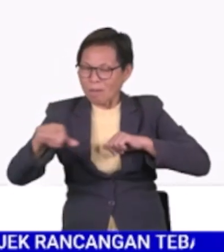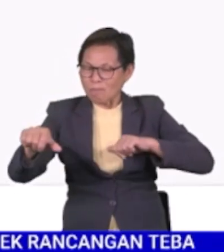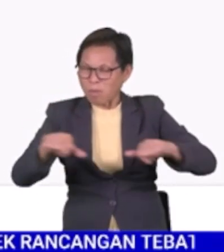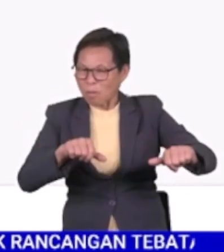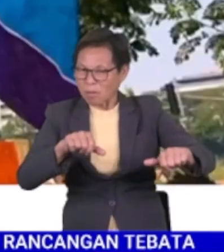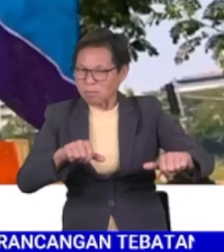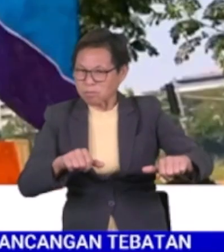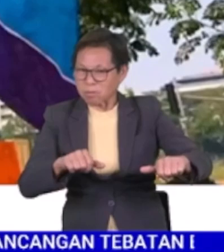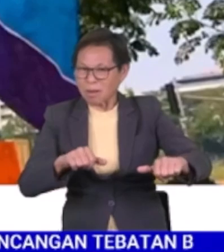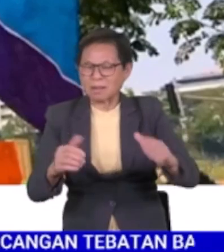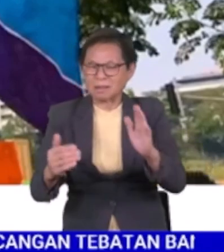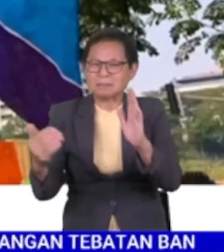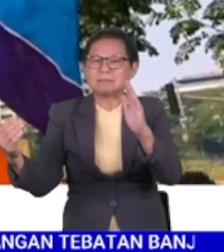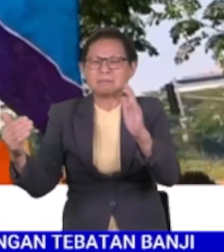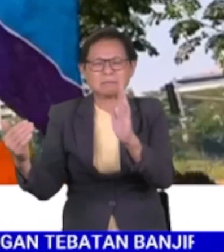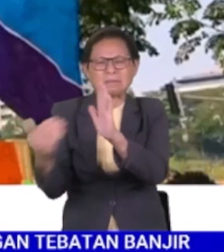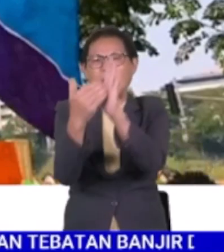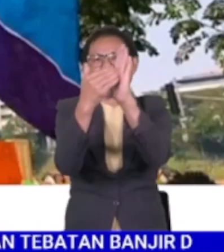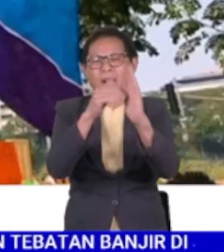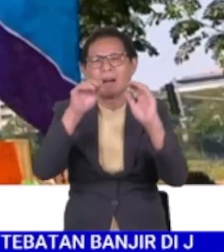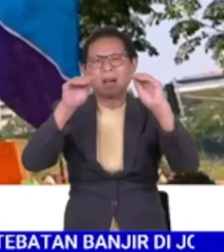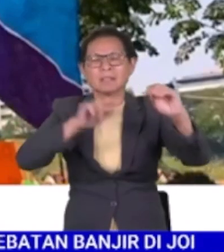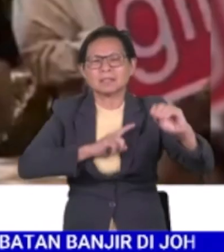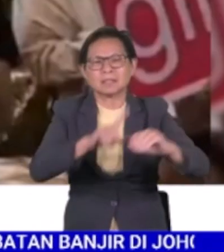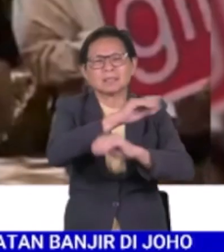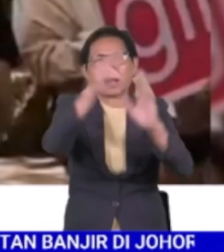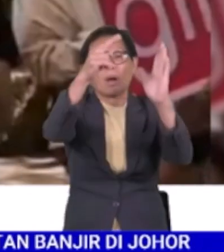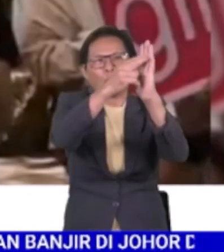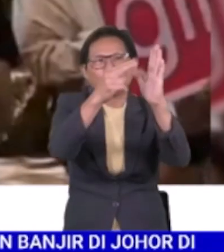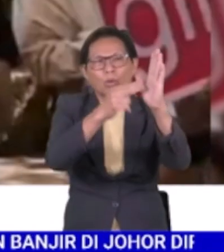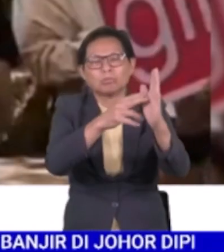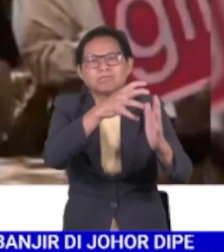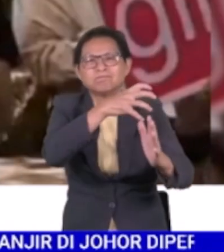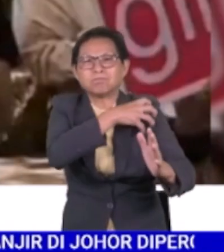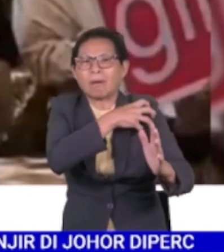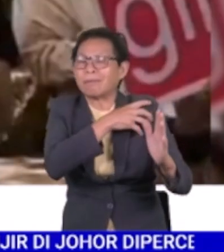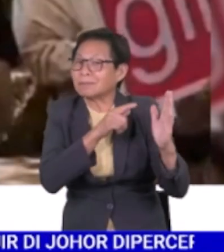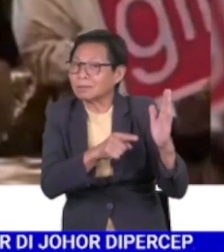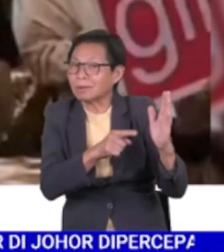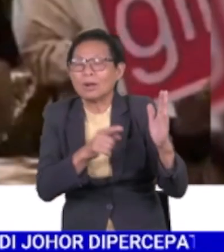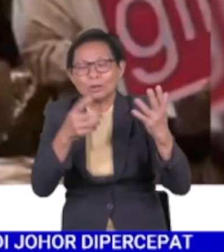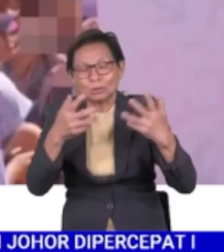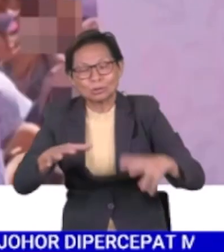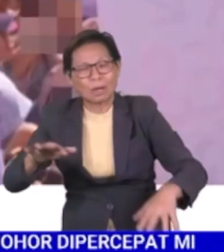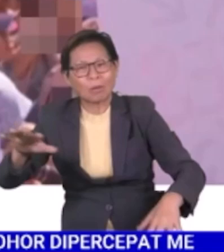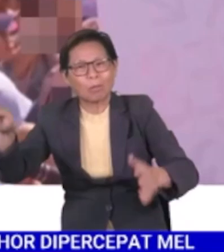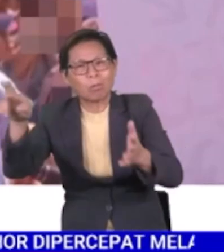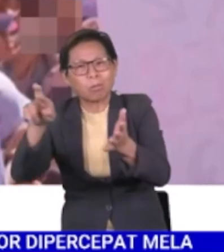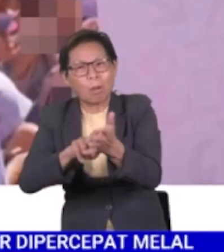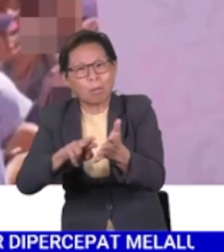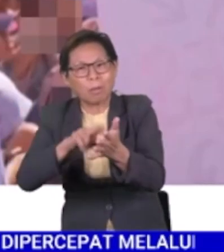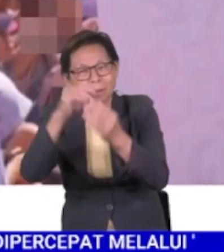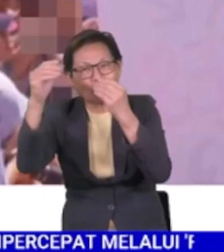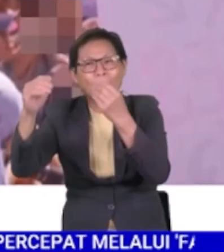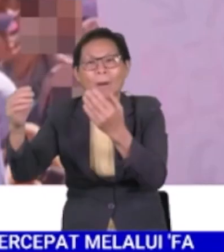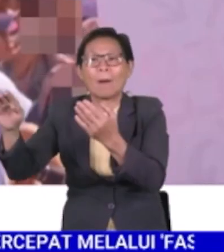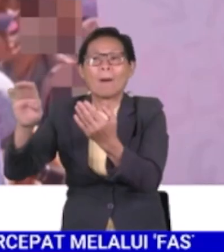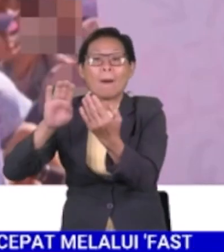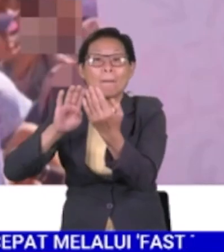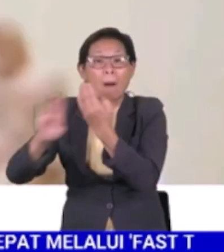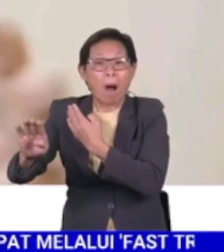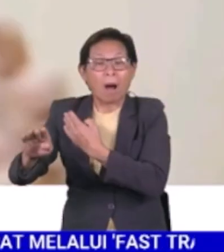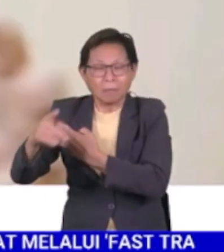perbuatan yang bertentangan dengan ajaran Islam dan undang-undang yang dikuatkuasakan. Pihaknya telah menerima laporan serta maklum balas